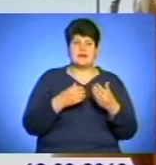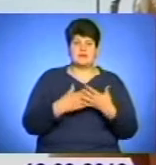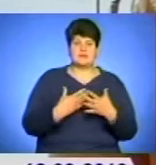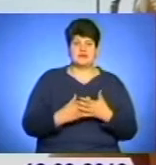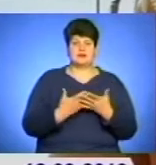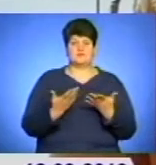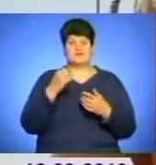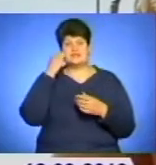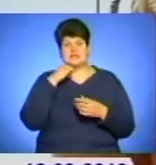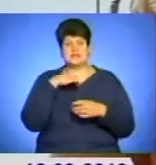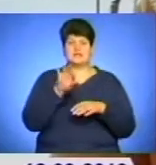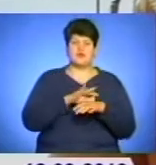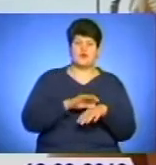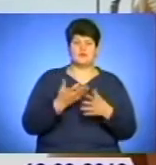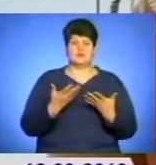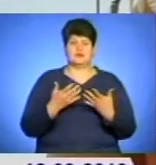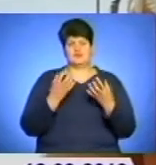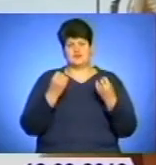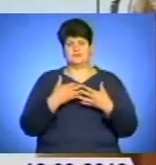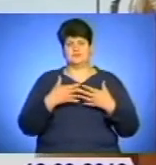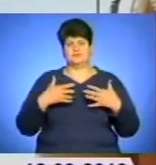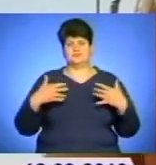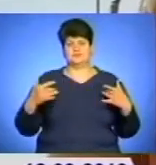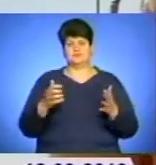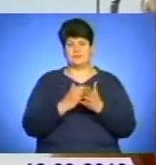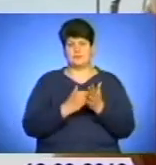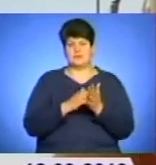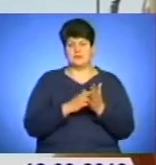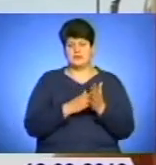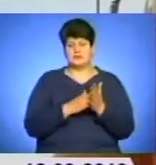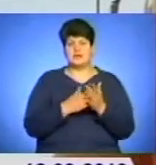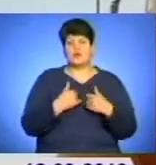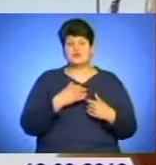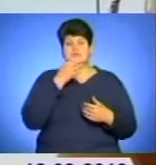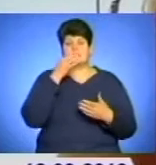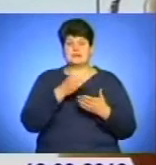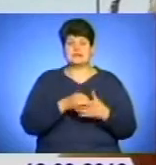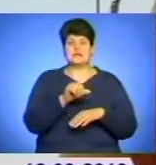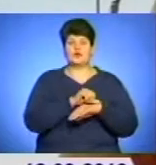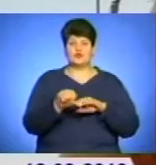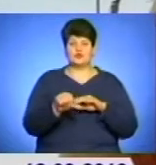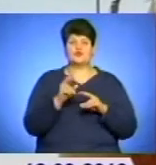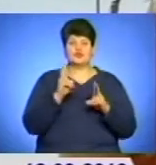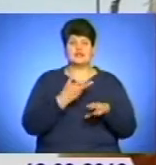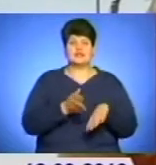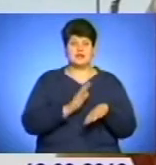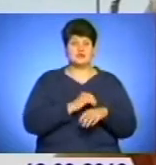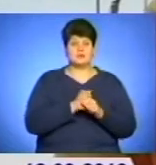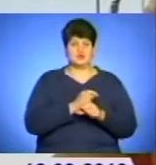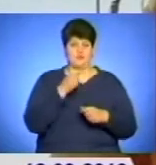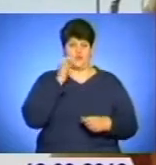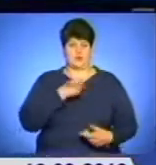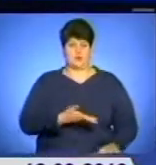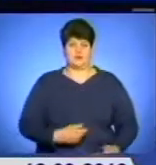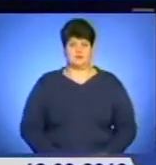через старість, через хворобу, через ще якісь причини. Що я хочу сказати, за кордоном так тяжко ніхто не працює, як в Україні.